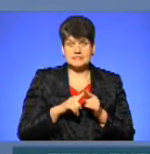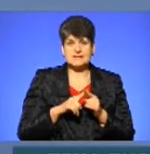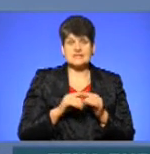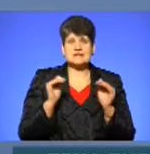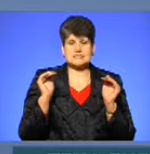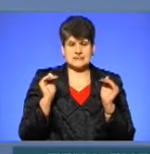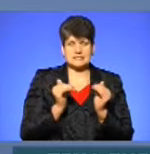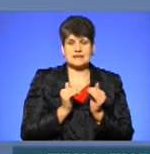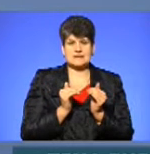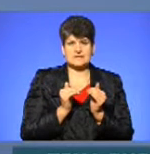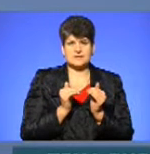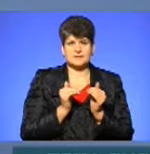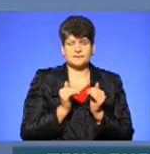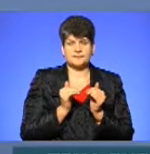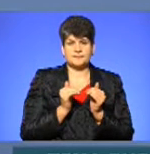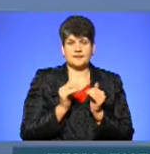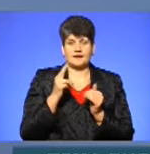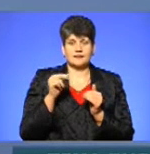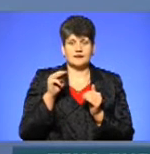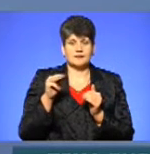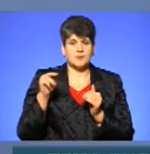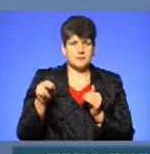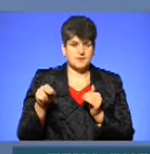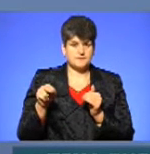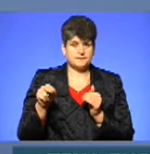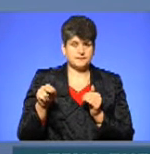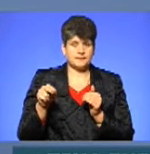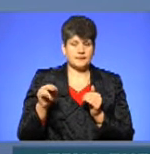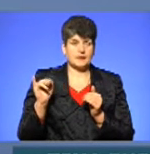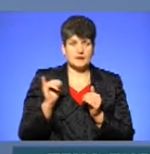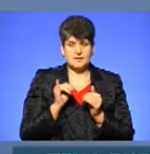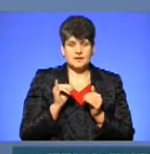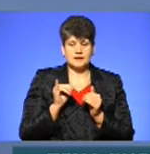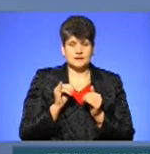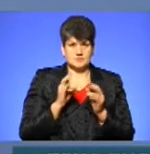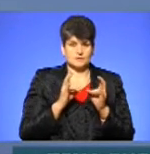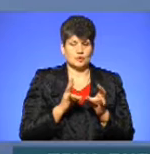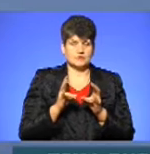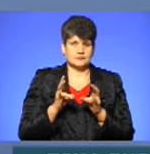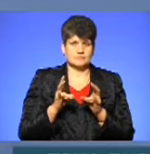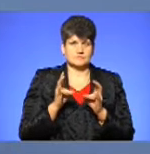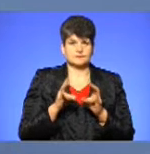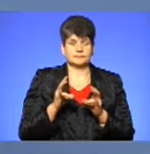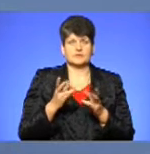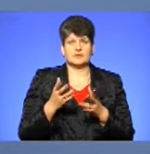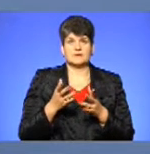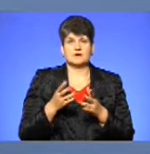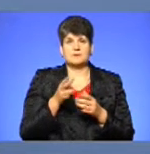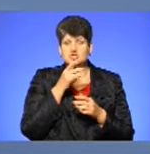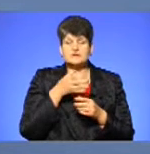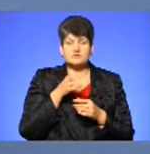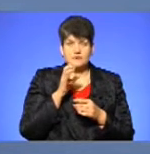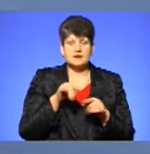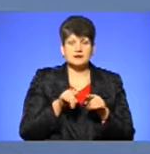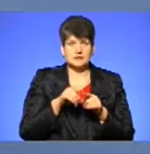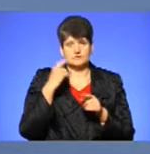знизить більше ДТП і мається на увазі з потерпілими і під час вживання, і також перебування